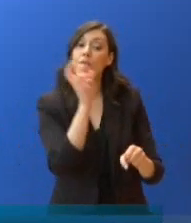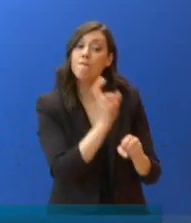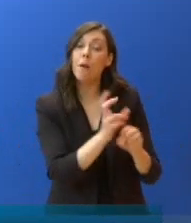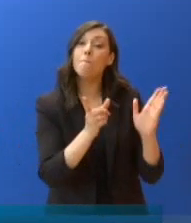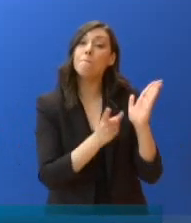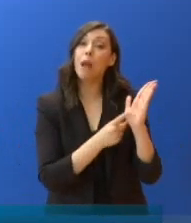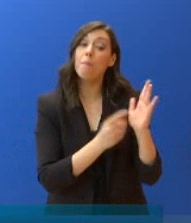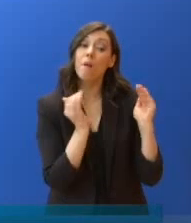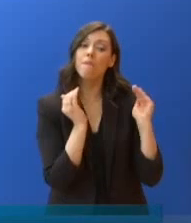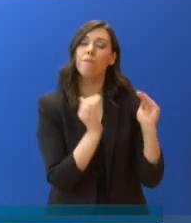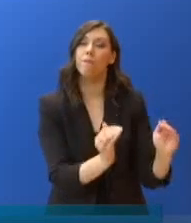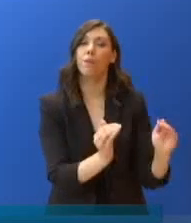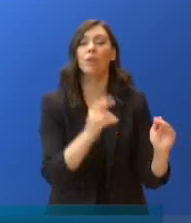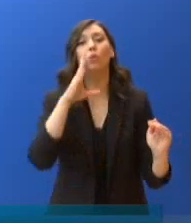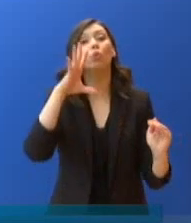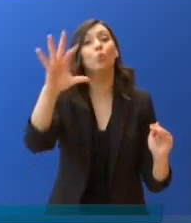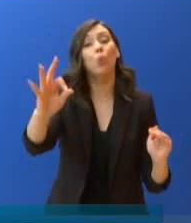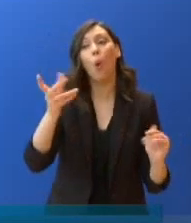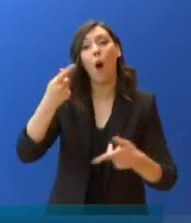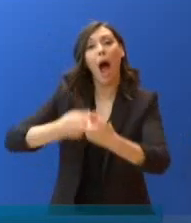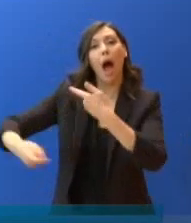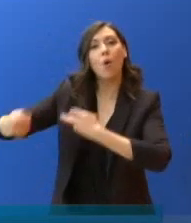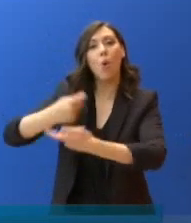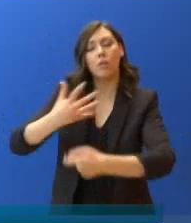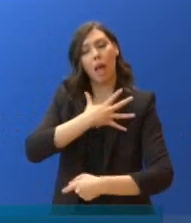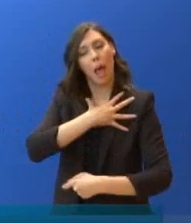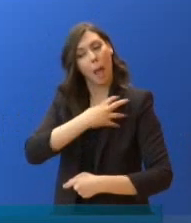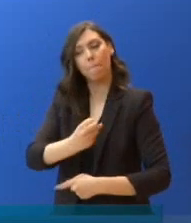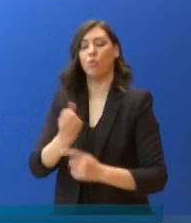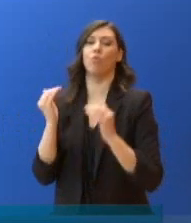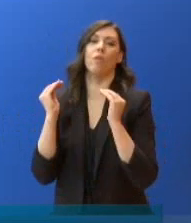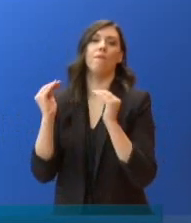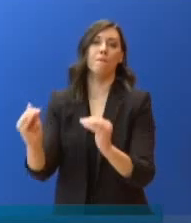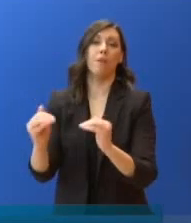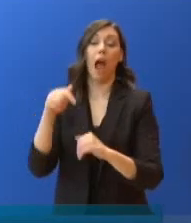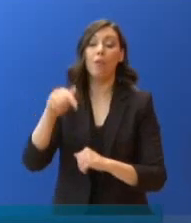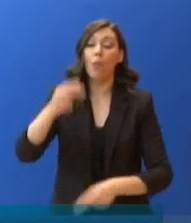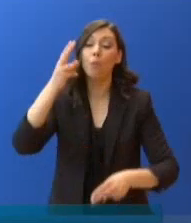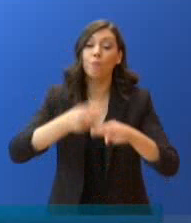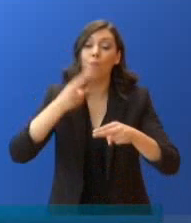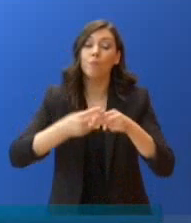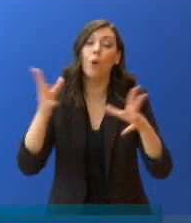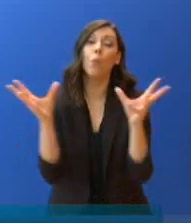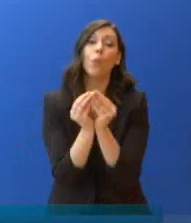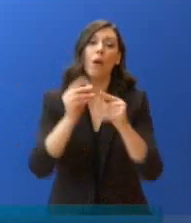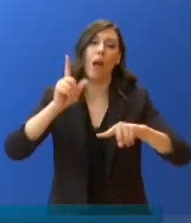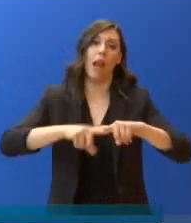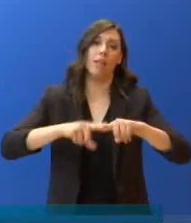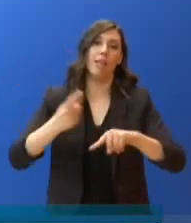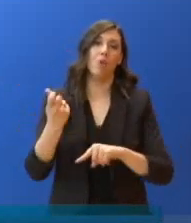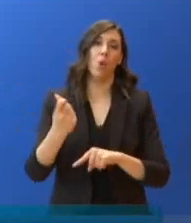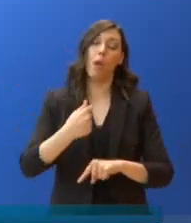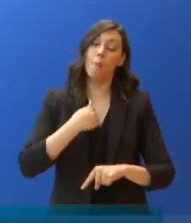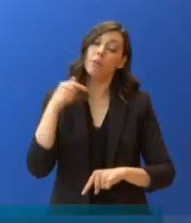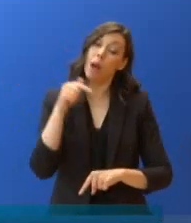συνεχώς να εμπεδώνεται η εμπιστοσύνη η οποία είναι απαραίτητη στην πορεία της ελληνικής οικονομίας. Εμείς αυτό θα συνεχίσουμε να κάνουμε, με σύνηση και